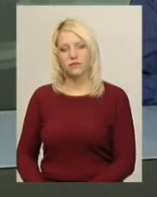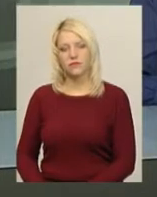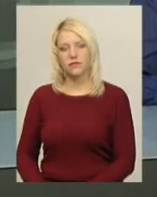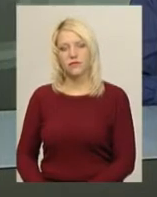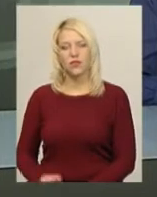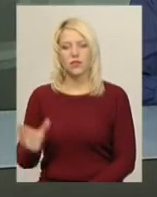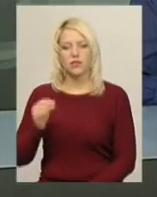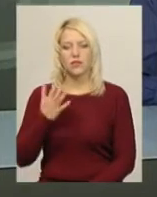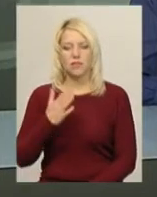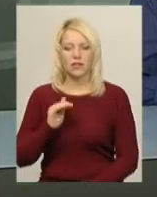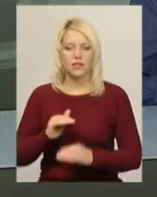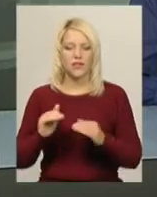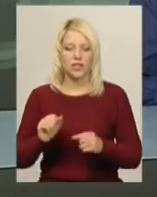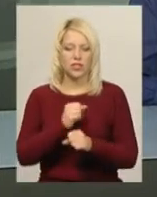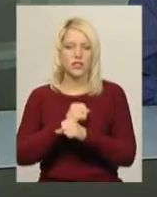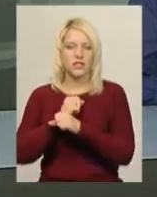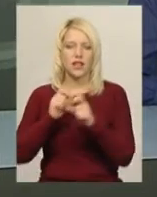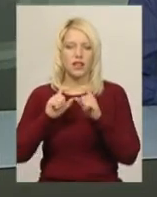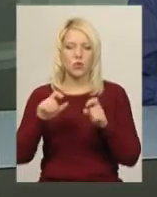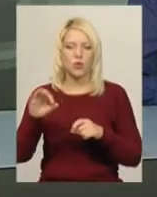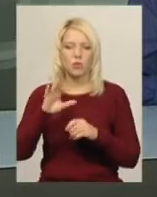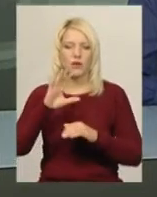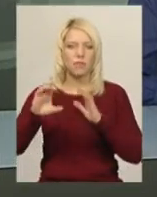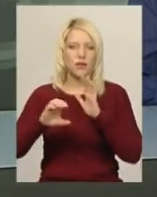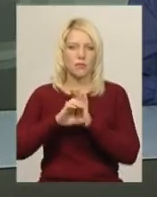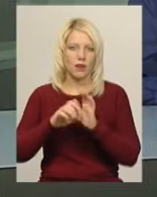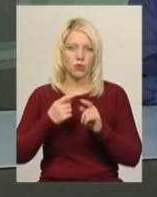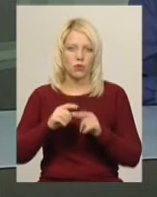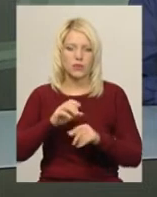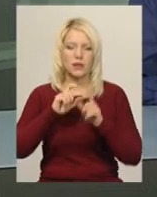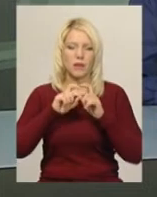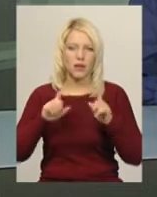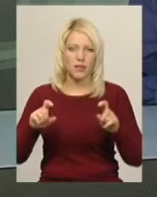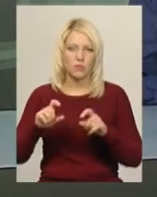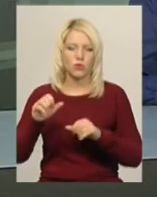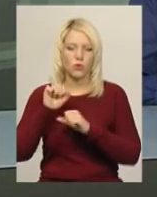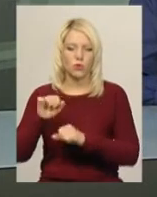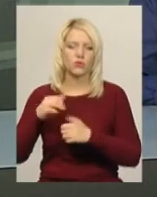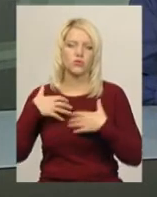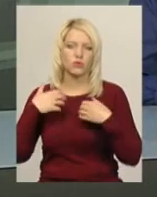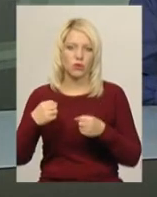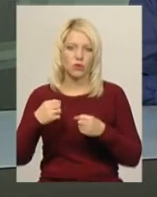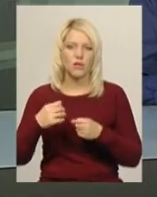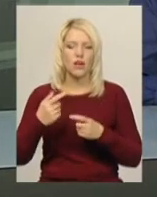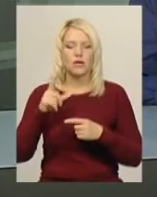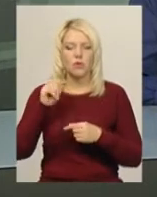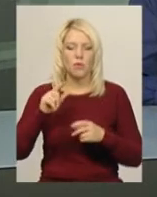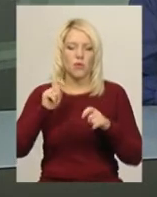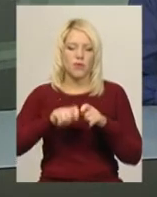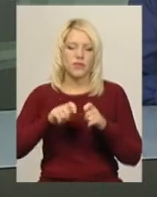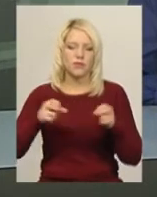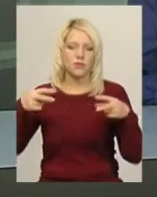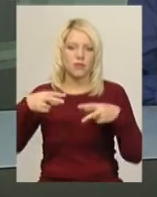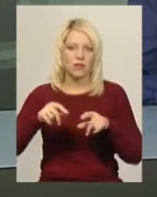Усі п'ять дитячих санаторій в області, котрі підпорядковуються Департаменту охорони здоров'я, з понеділка перевірить спеціально створена